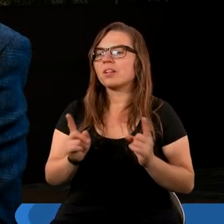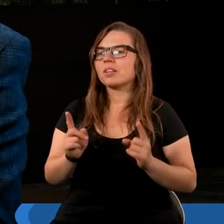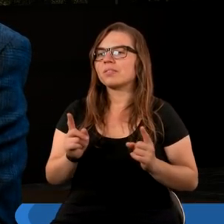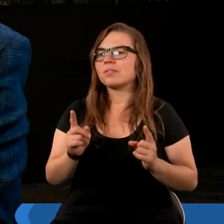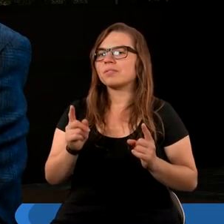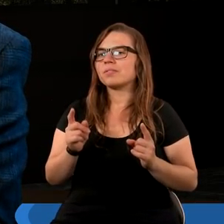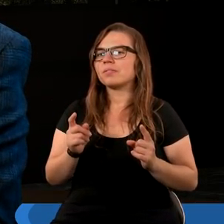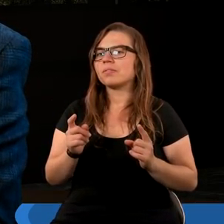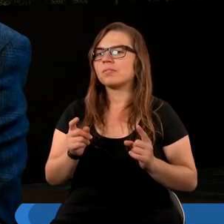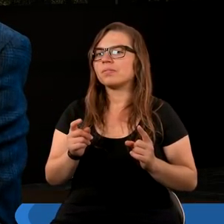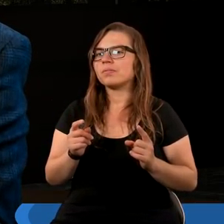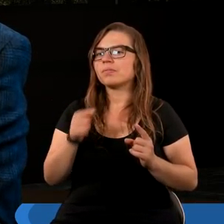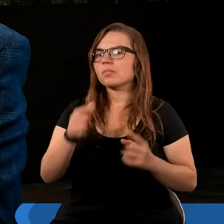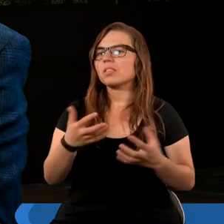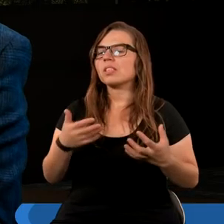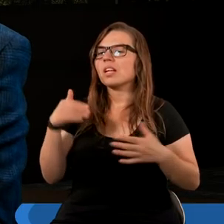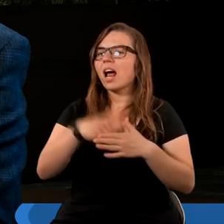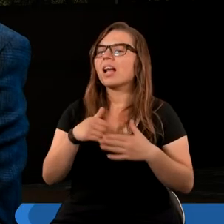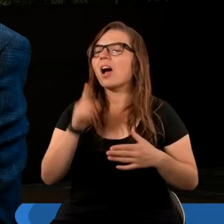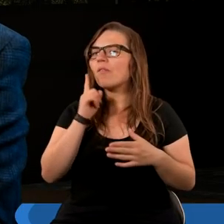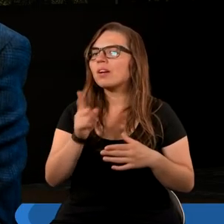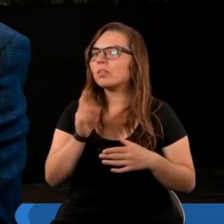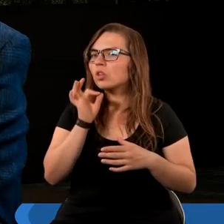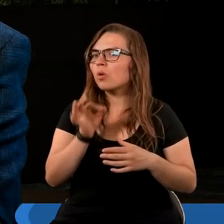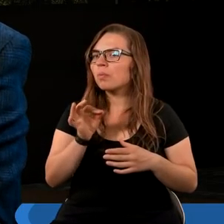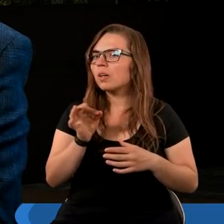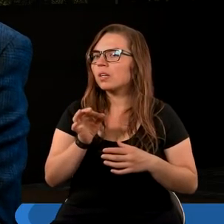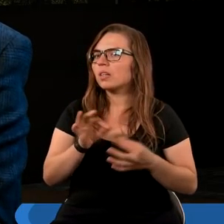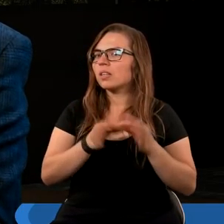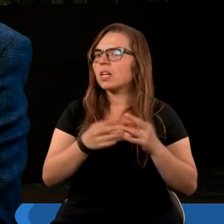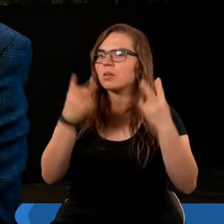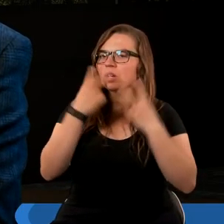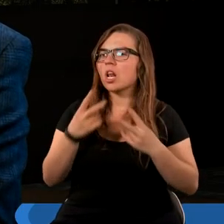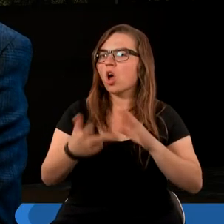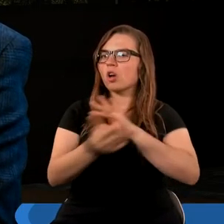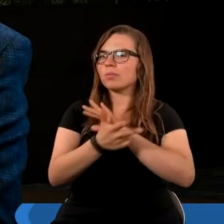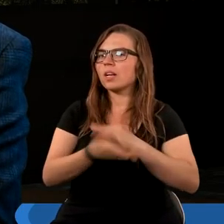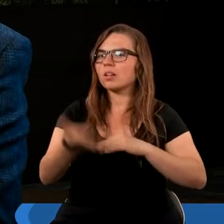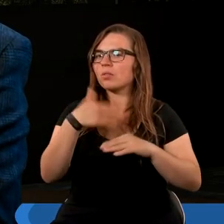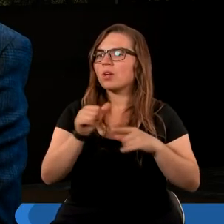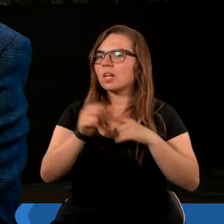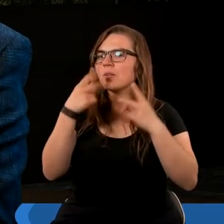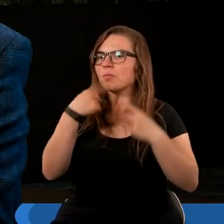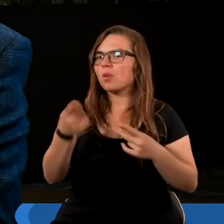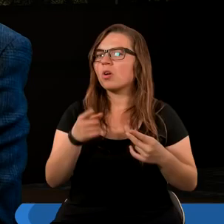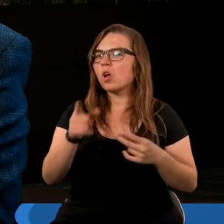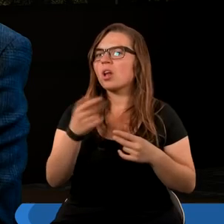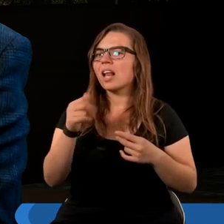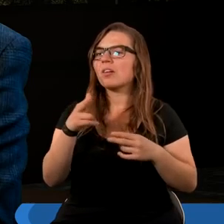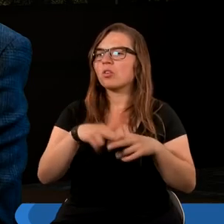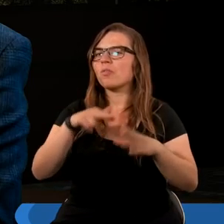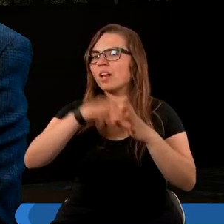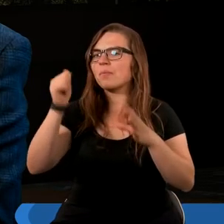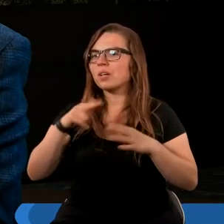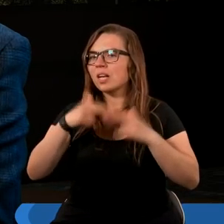użyję takiego kolokwializmu, żeby zachować pewną proporcję. Bo gdy czytamy osiemnasty rozdział, jest powiedziane o tym aniele, który